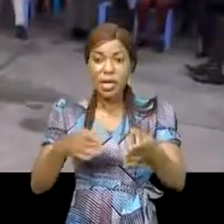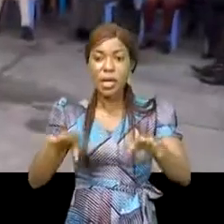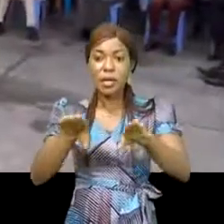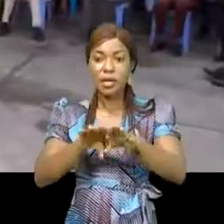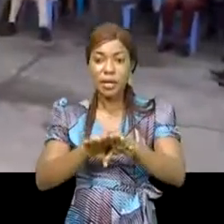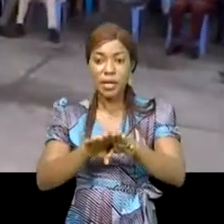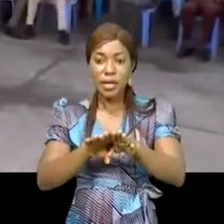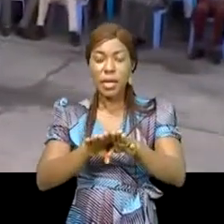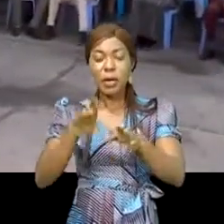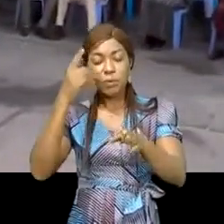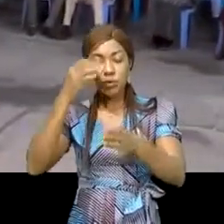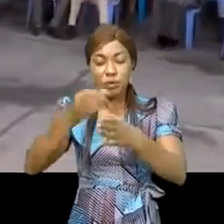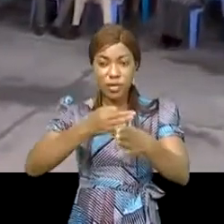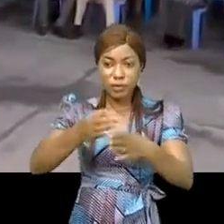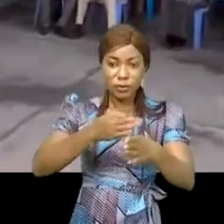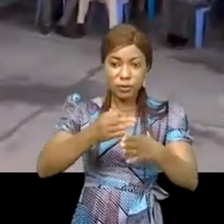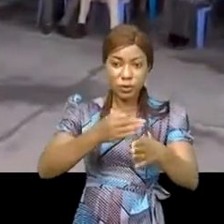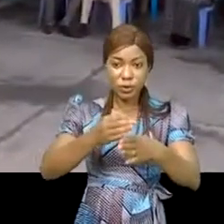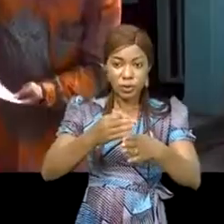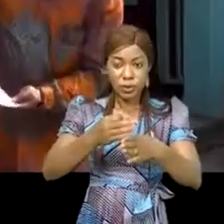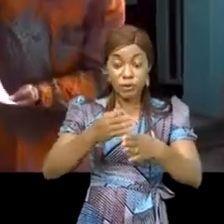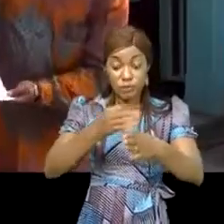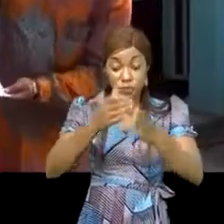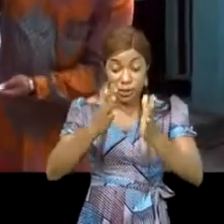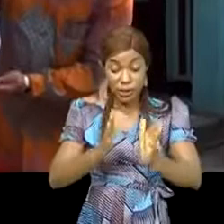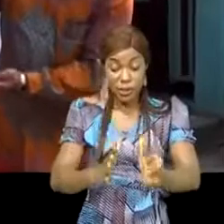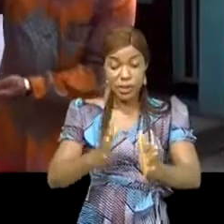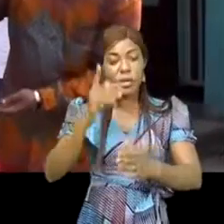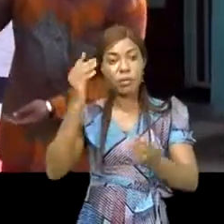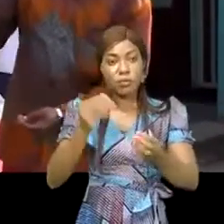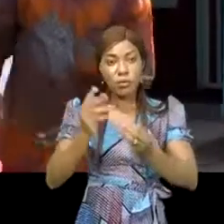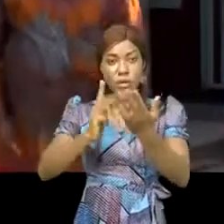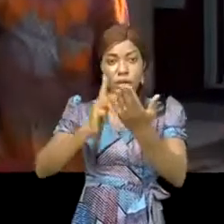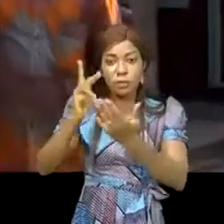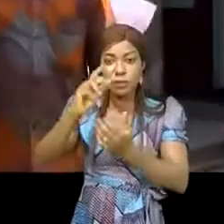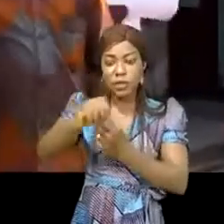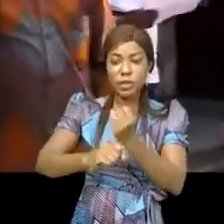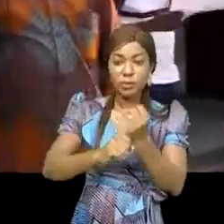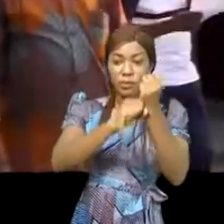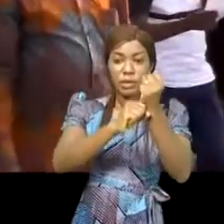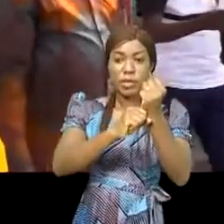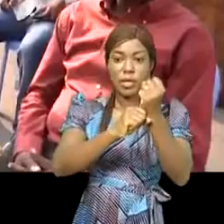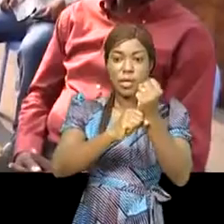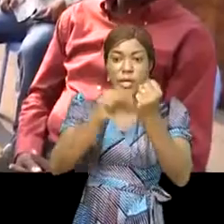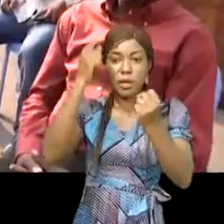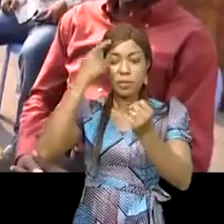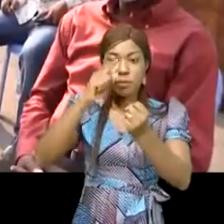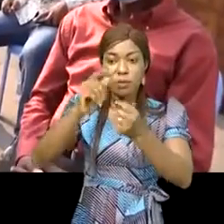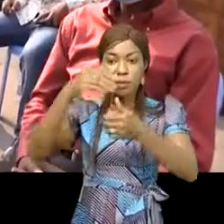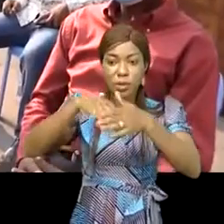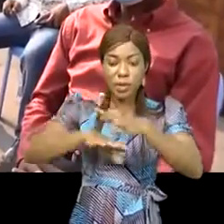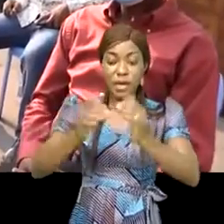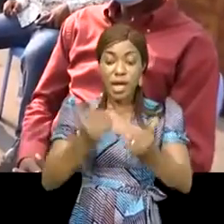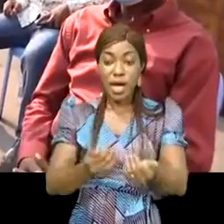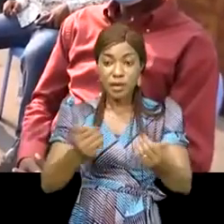portes de la session de formation des formateurs dans le cadre du projet d'appui à l'insertion professionnelle des